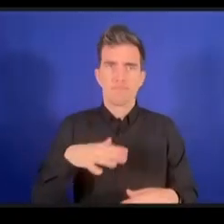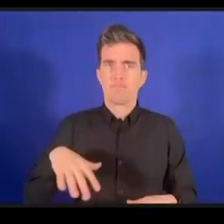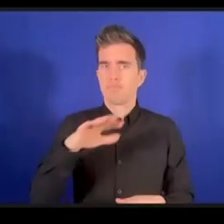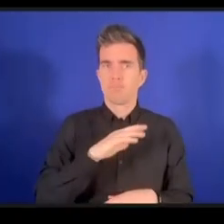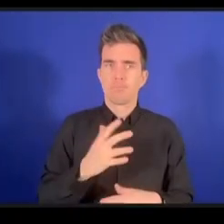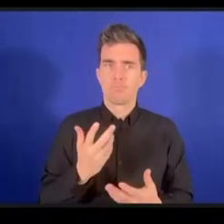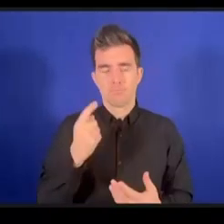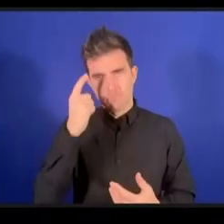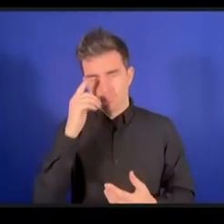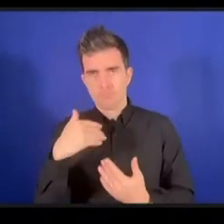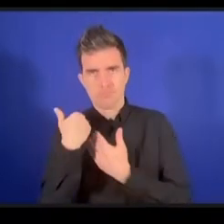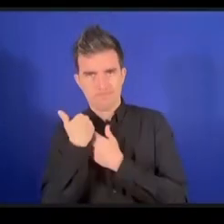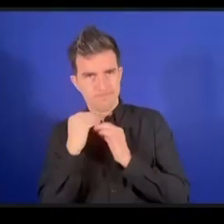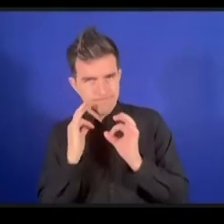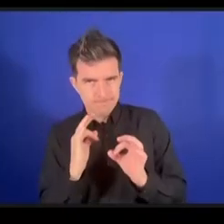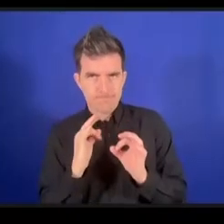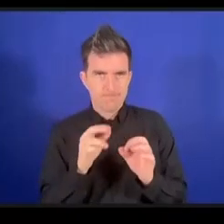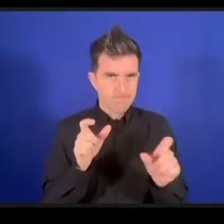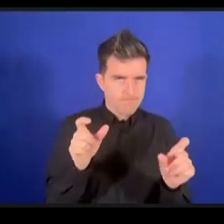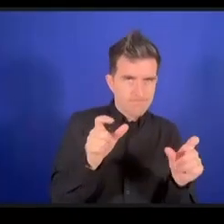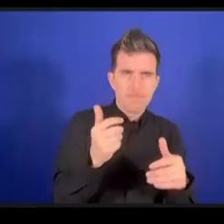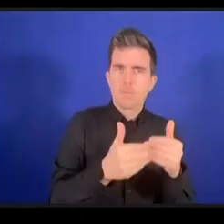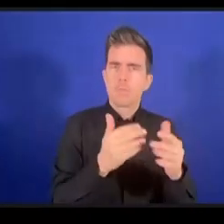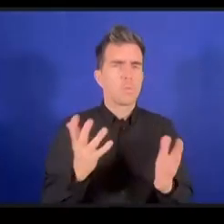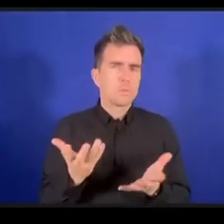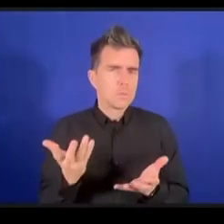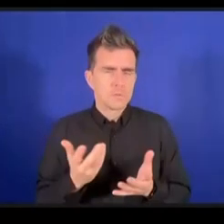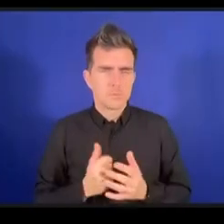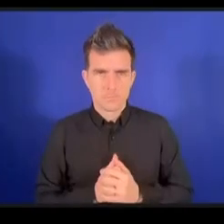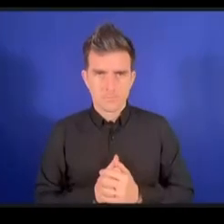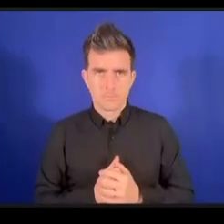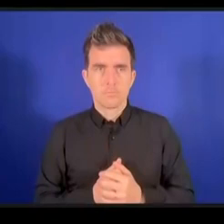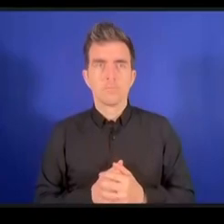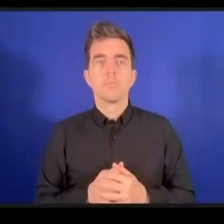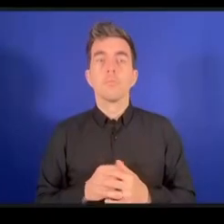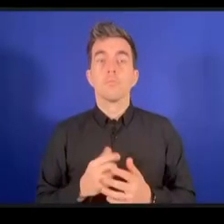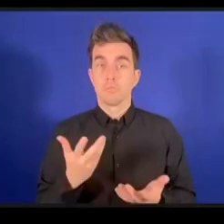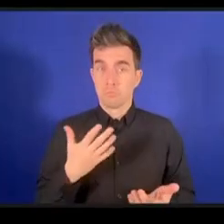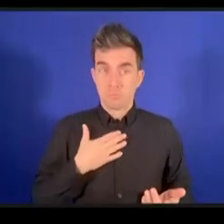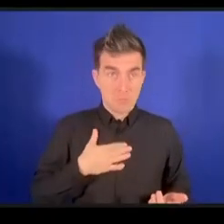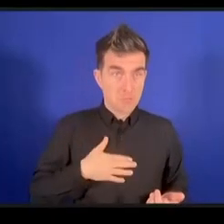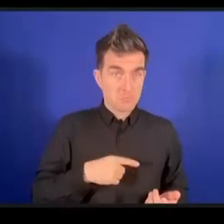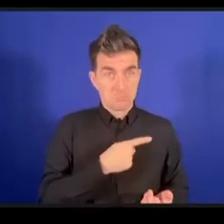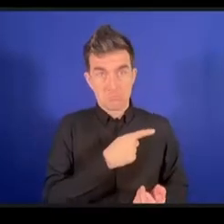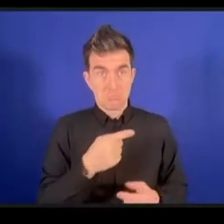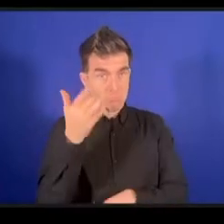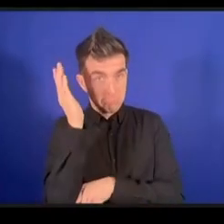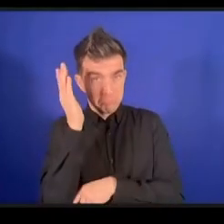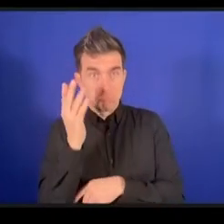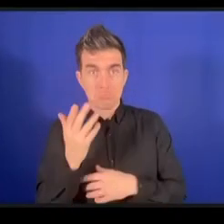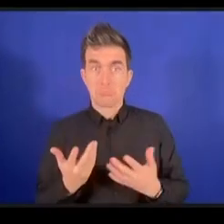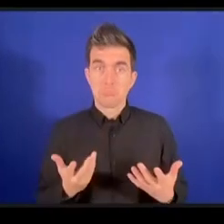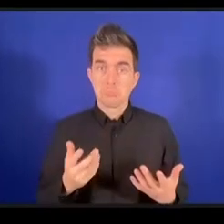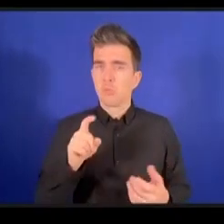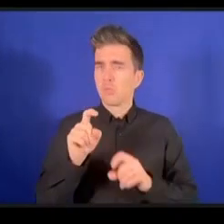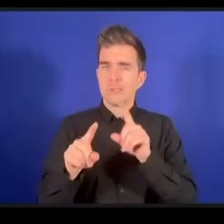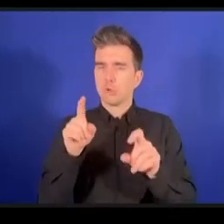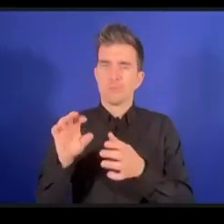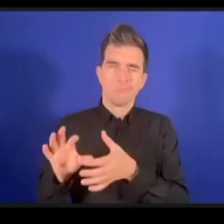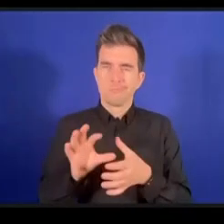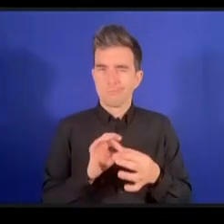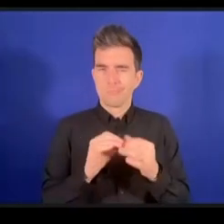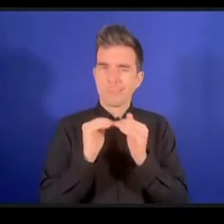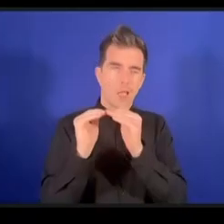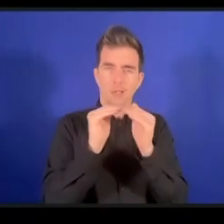من المتحدثين الإجابة عن هذا السؤال السؤال يتعلق بالمعايير أعرف أنا لدينا